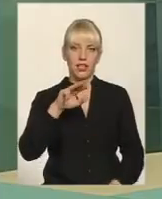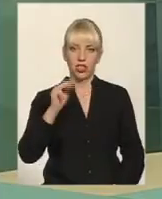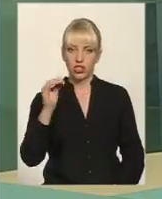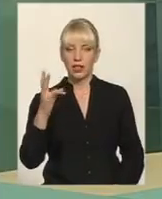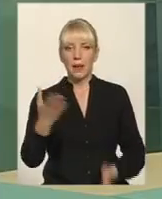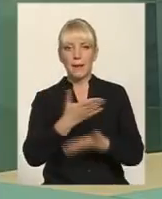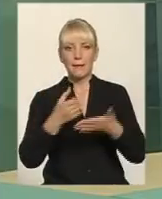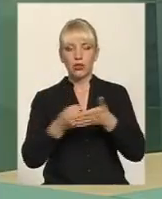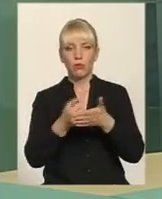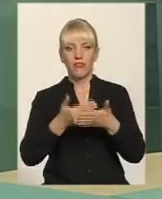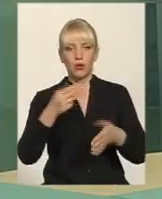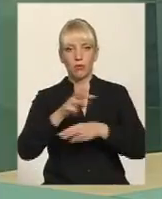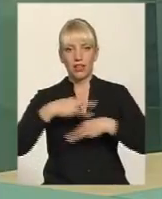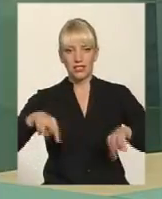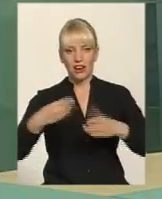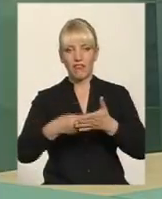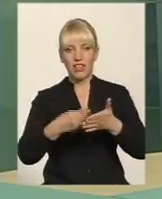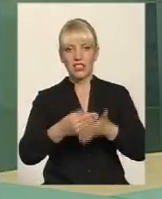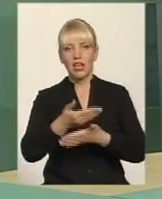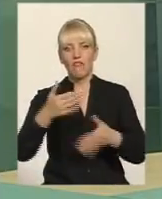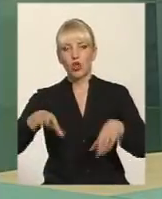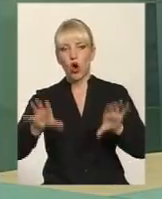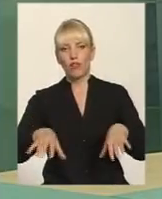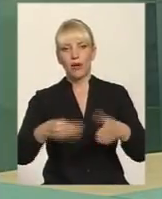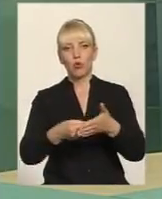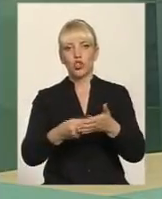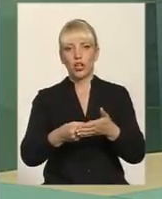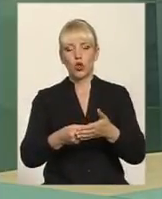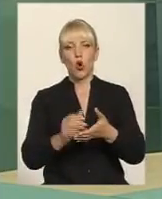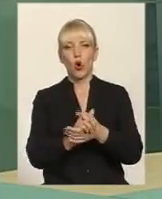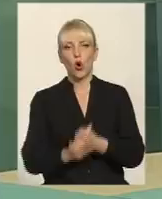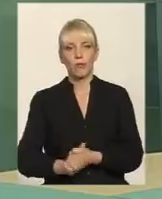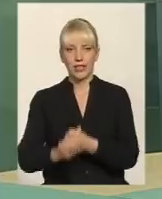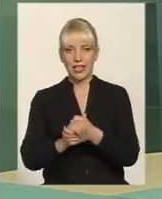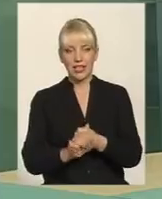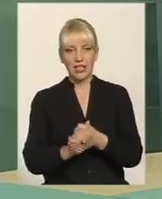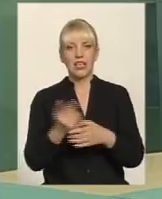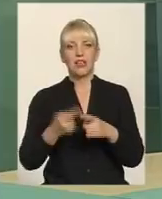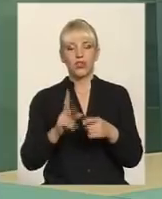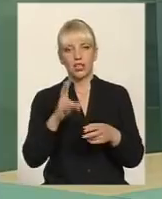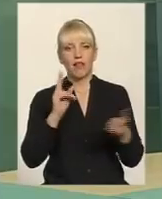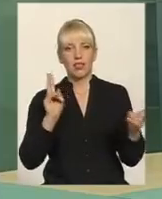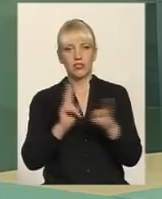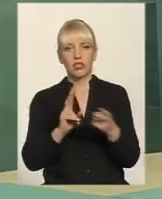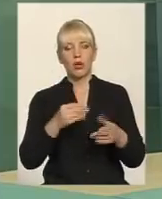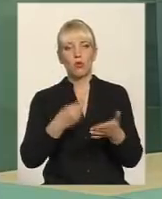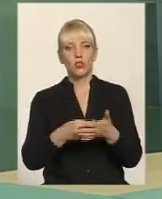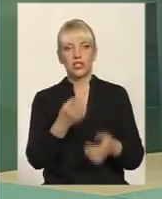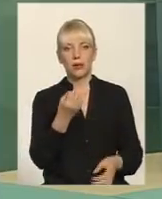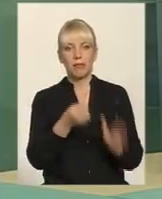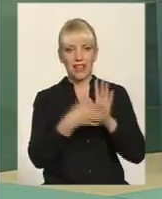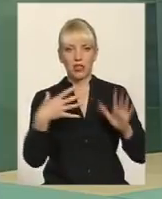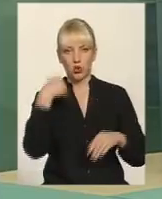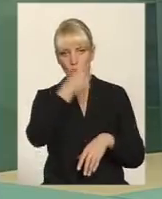Ми добилися від міністра фінансів, добилися від голови бюджетного комітету. Вони напішли на зустріч і в бюджеті 2015 року